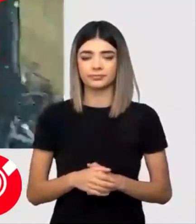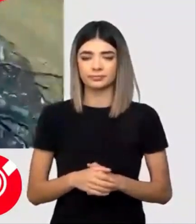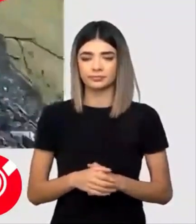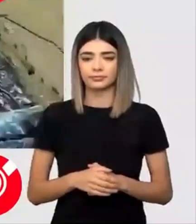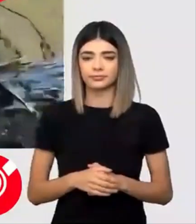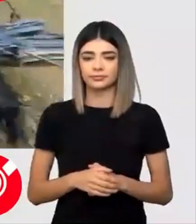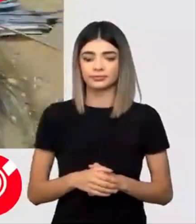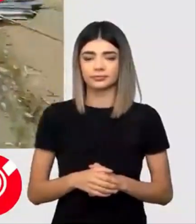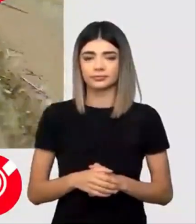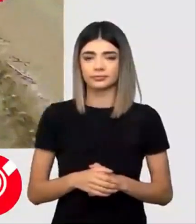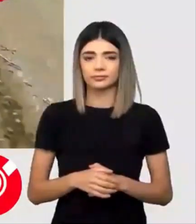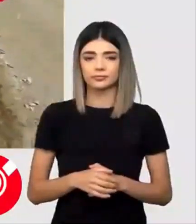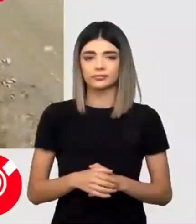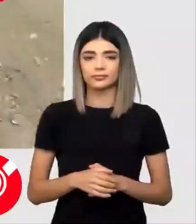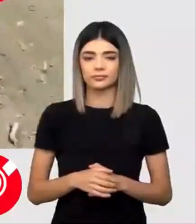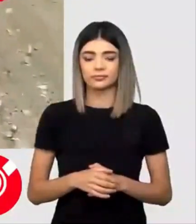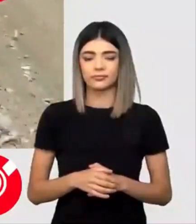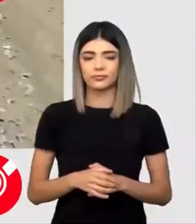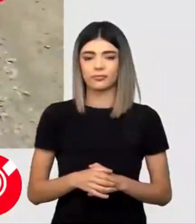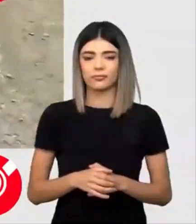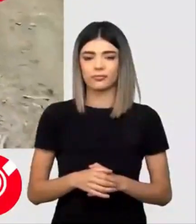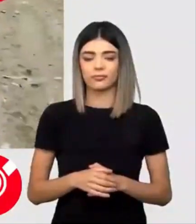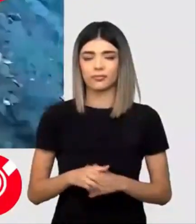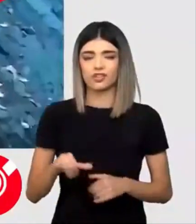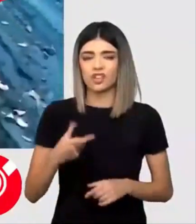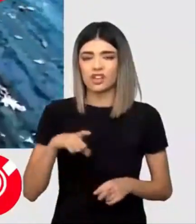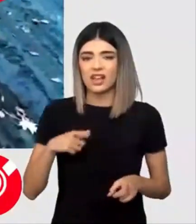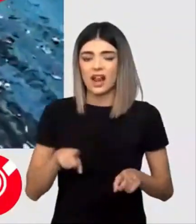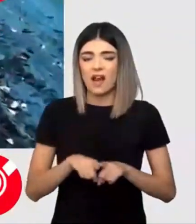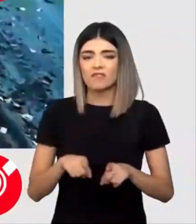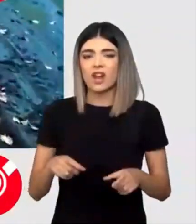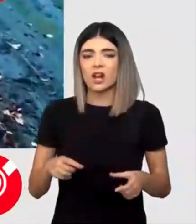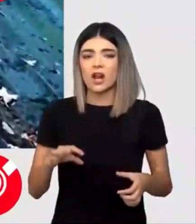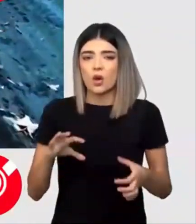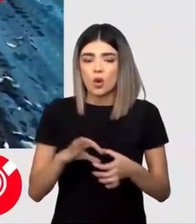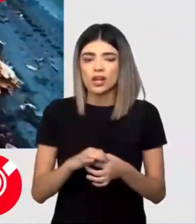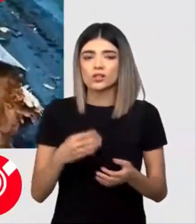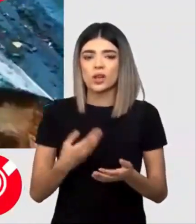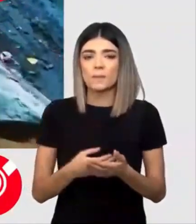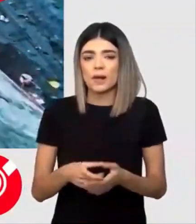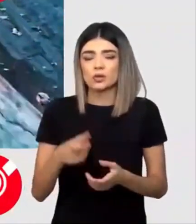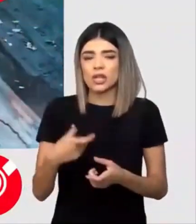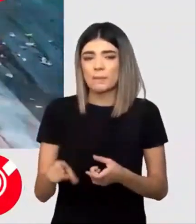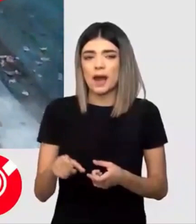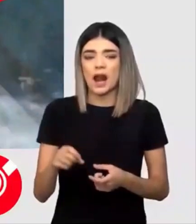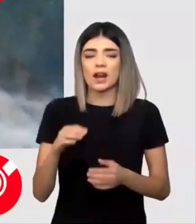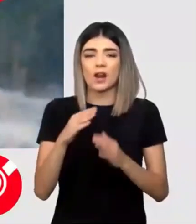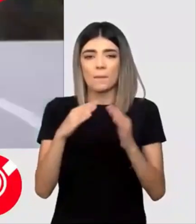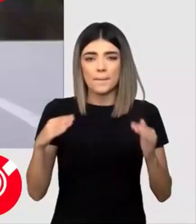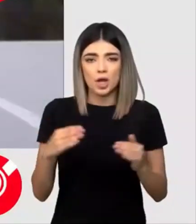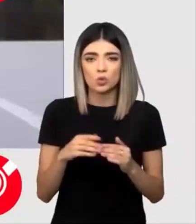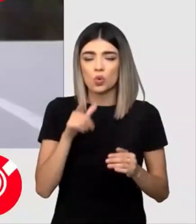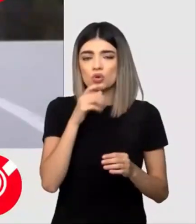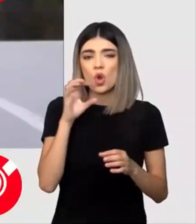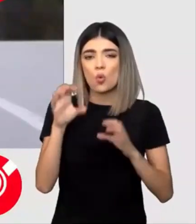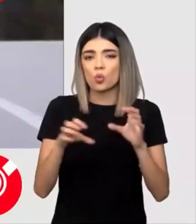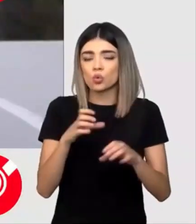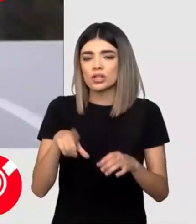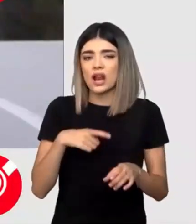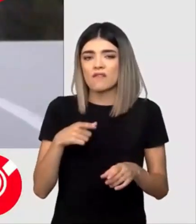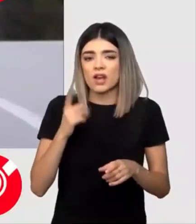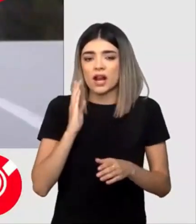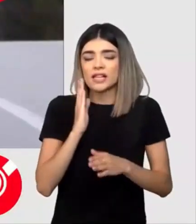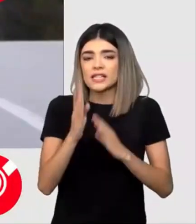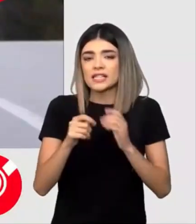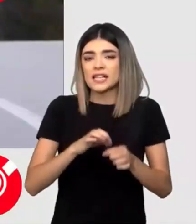o interconectare între zonele sălbatice, zonele verzi, pentru că ursul este o specie care călătorește pe distanțe